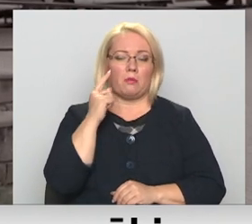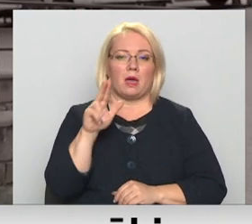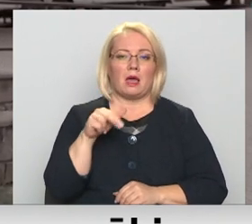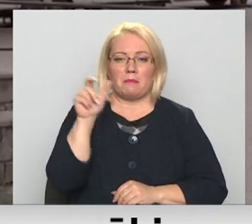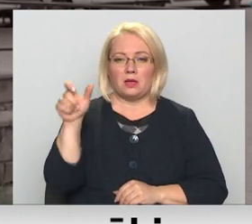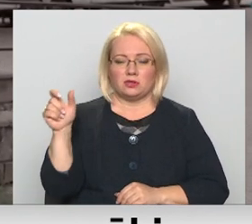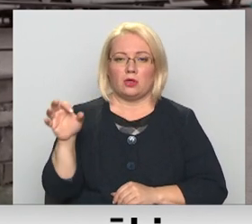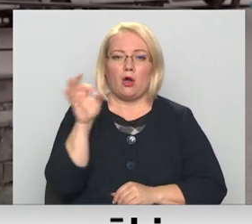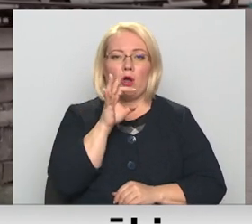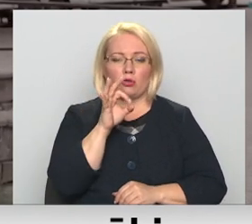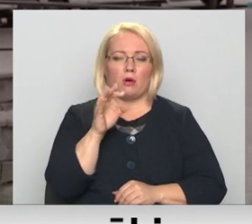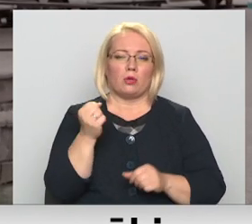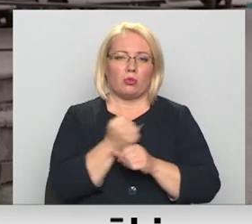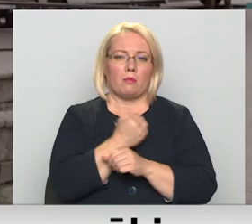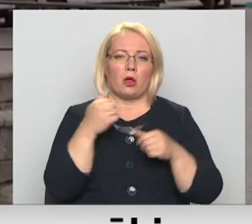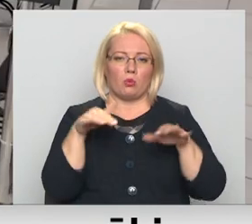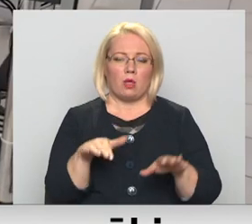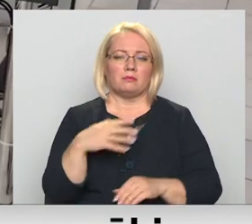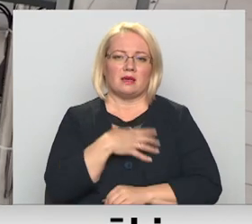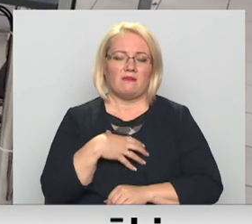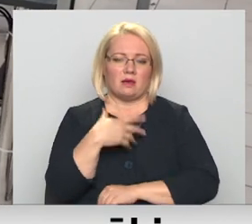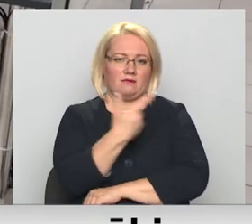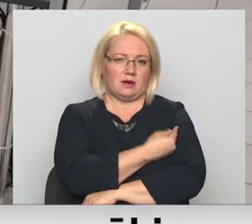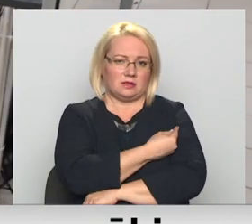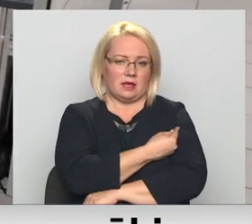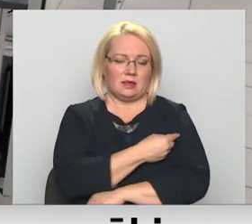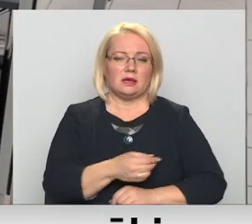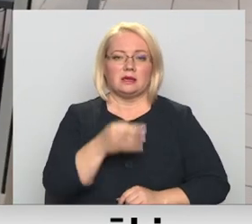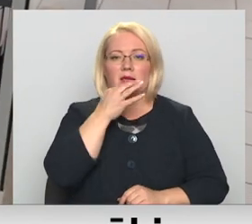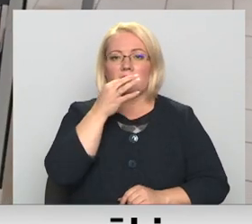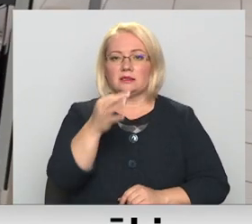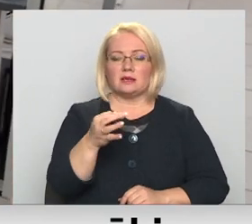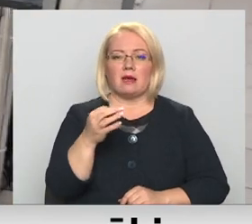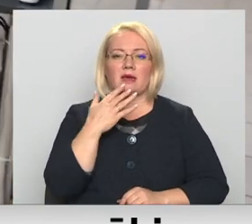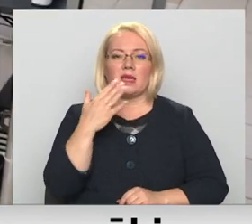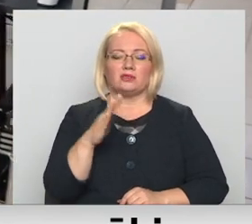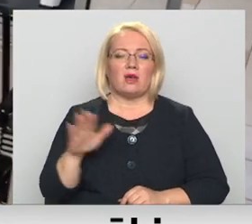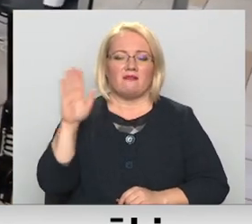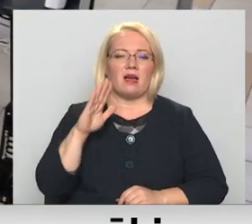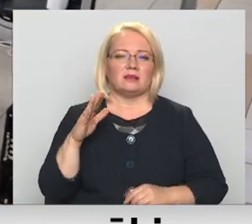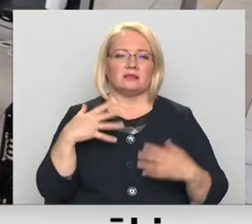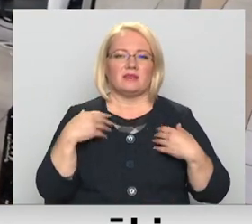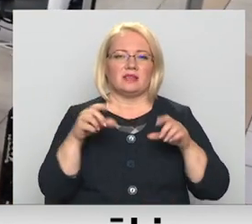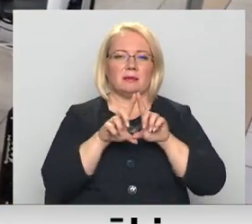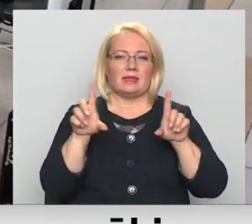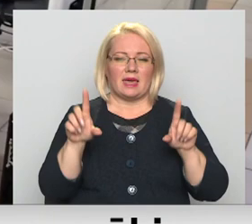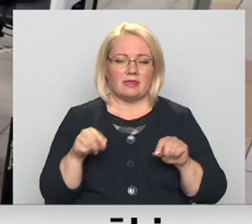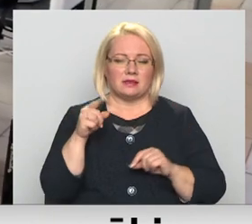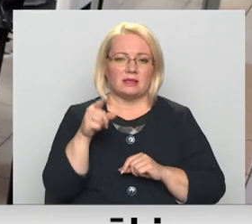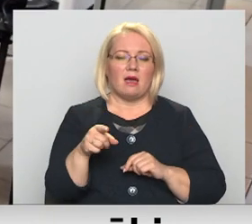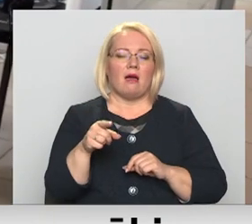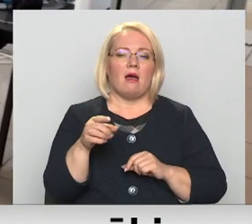oktobrī tomēr nonāks pie lēmumu, ka jāvakcinējas. Kā atzīmē Nacionālā veselības dienesta vakcinācijas projekta nodaļas